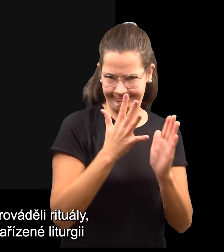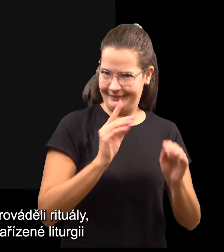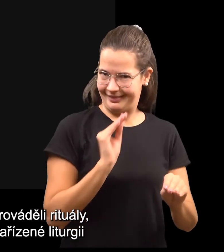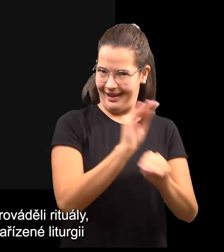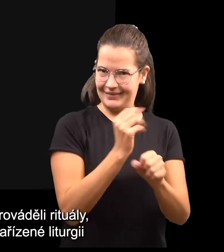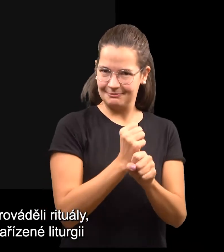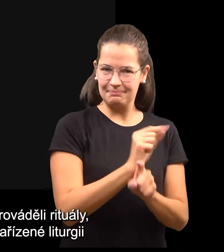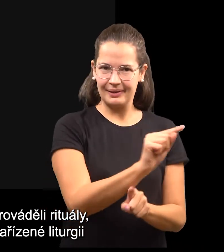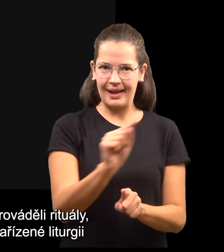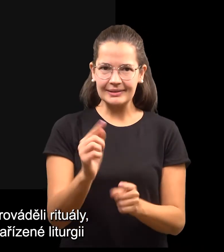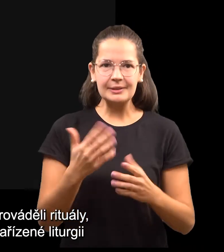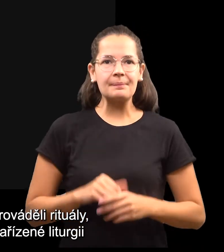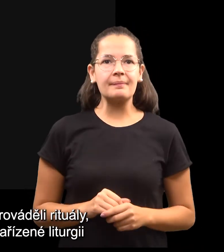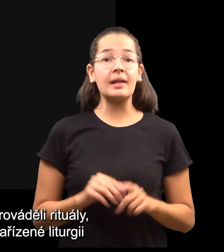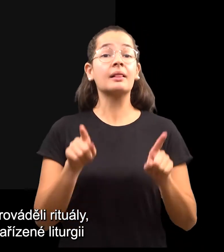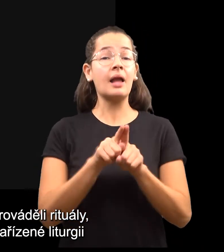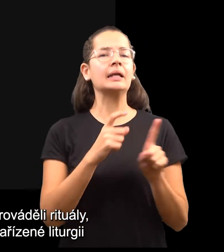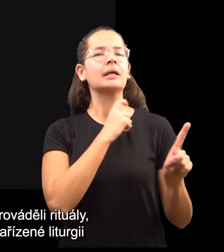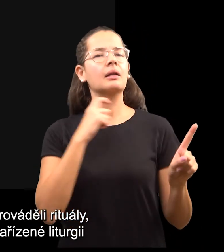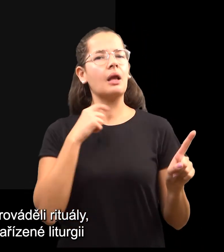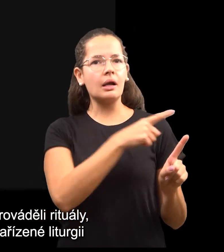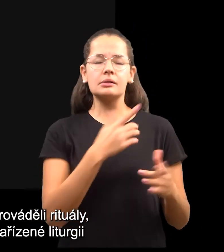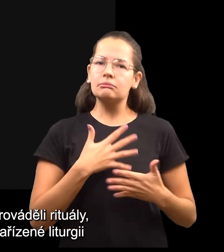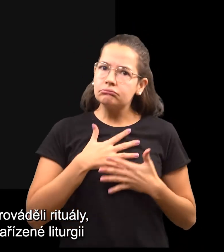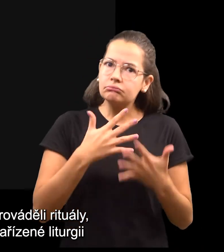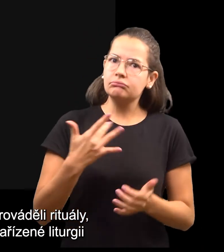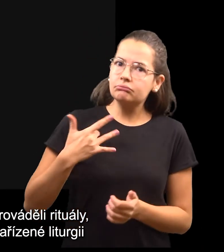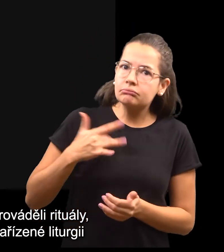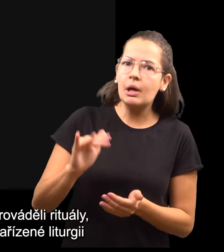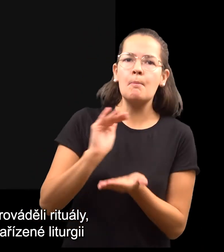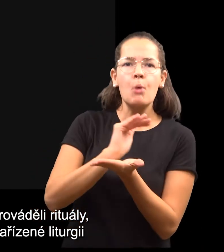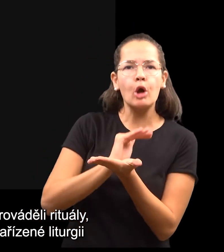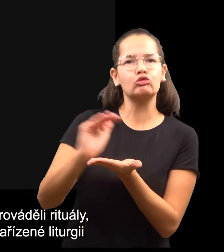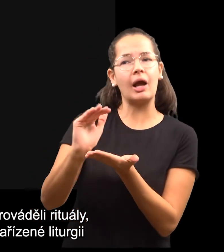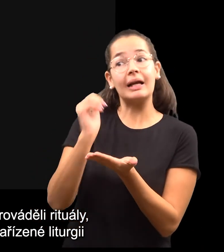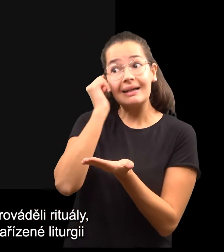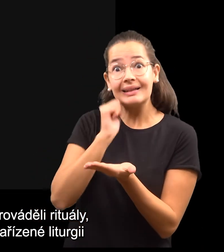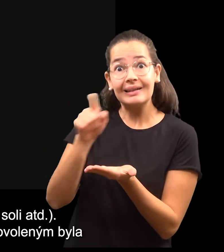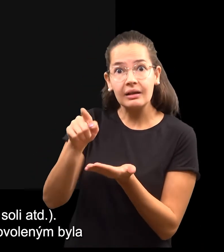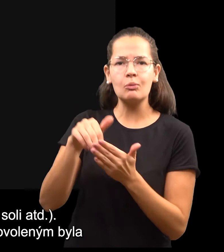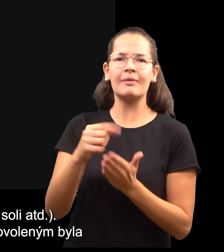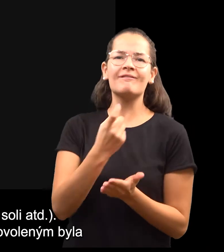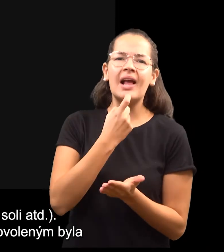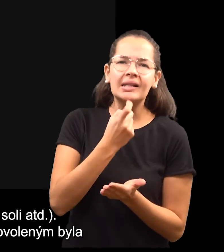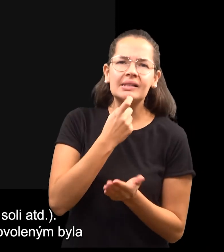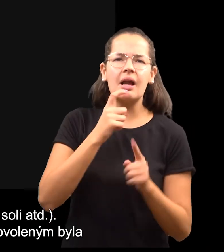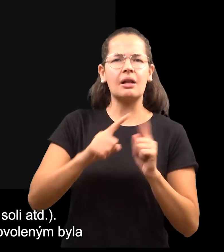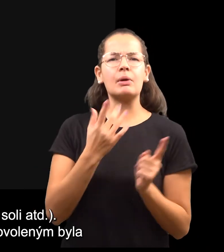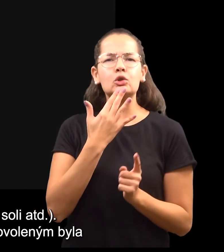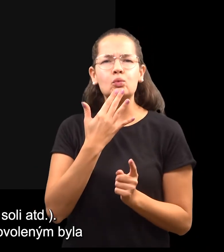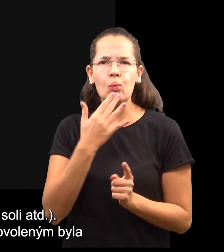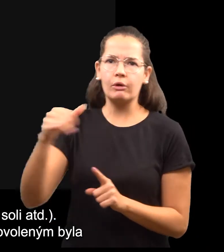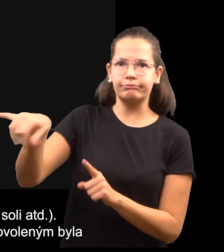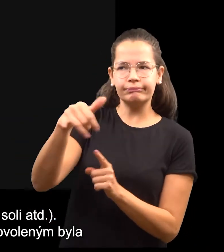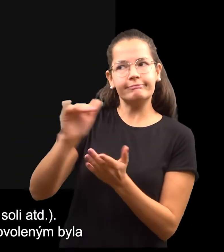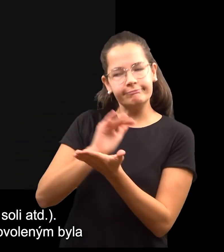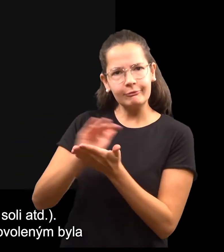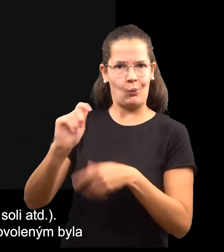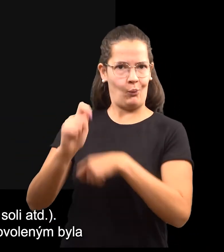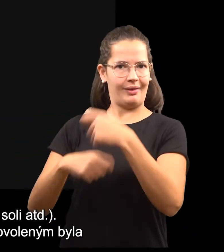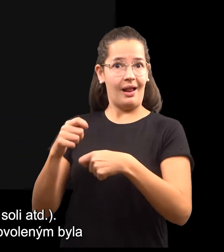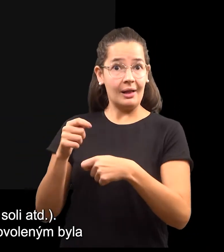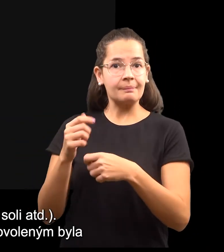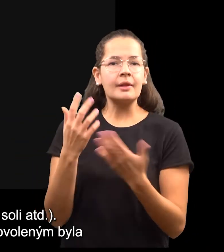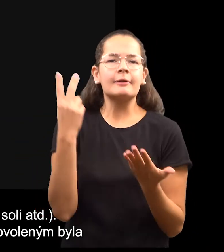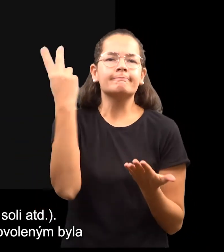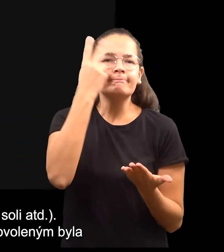případech kněží prováděly rituály, které byly nahony vzdálené nařízené liturgii, například svěcení vajec, soli atd.